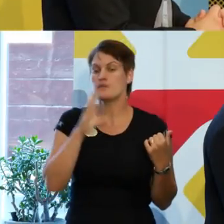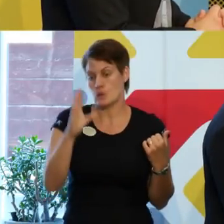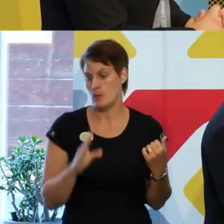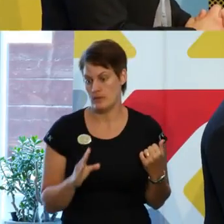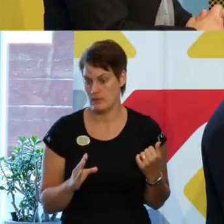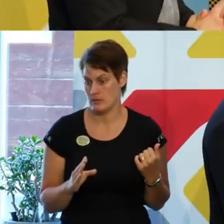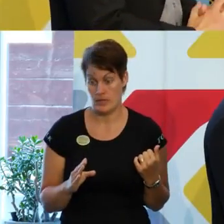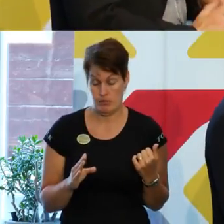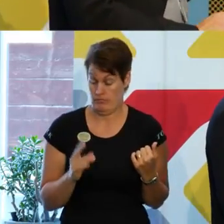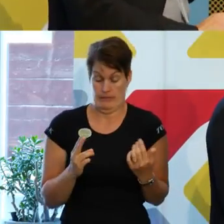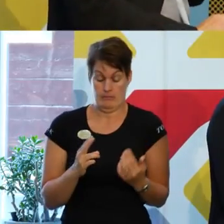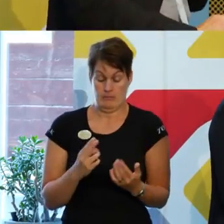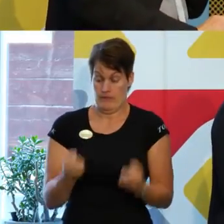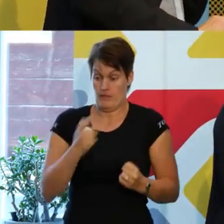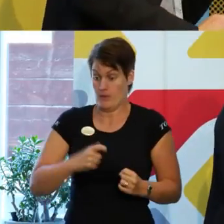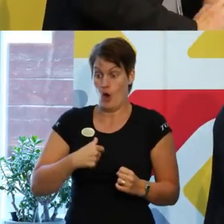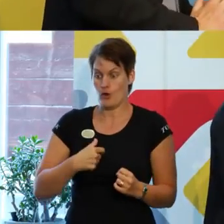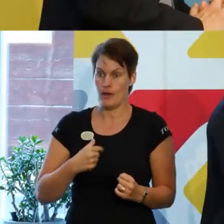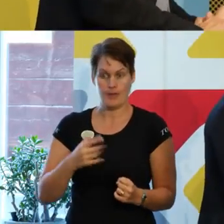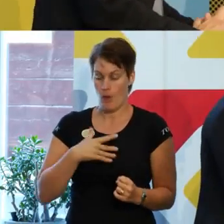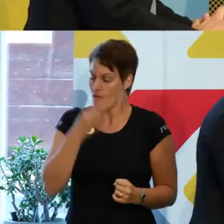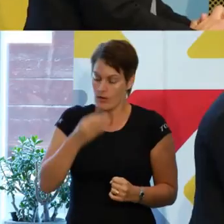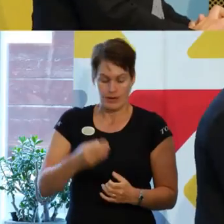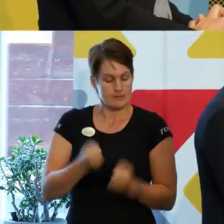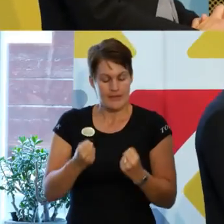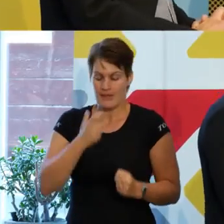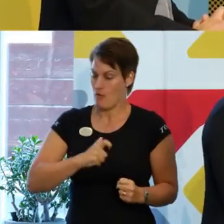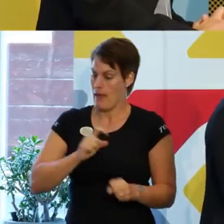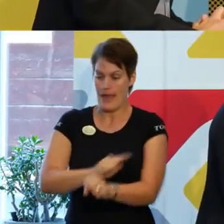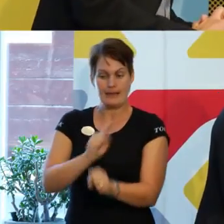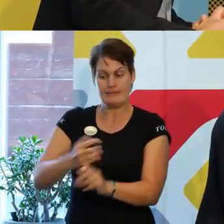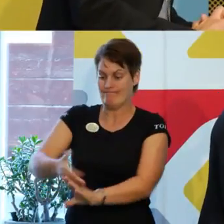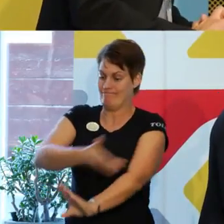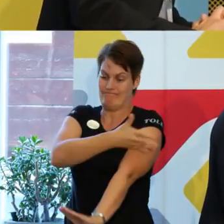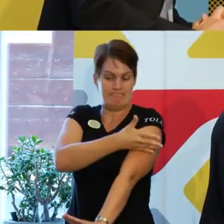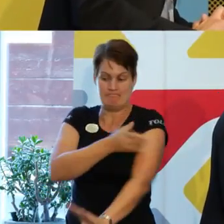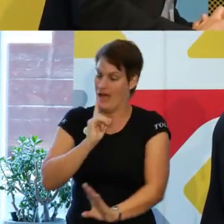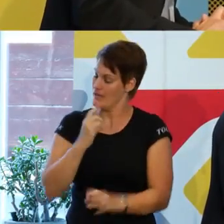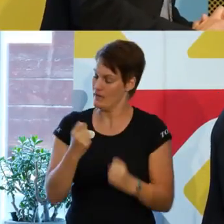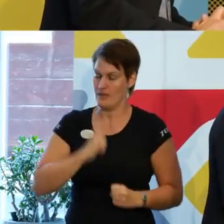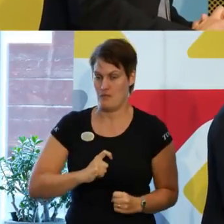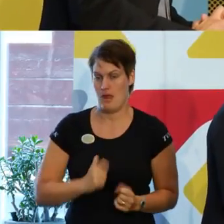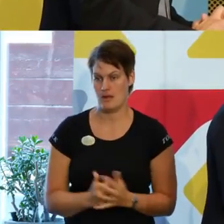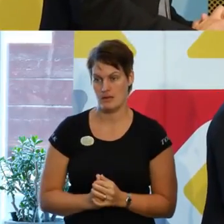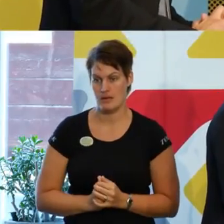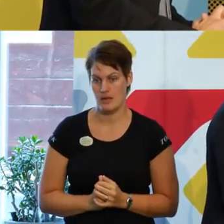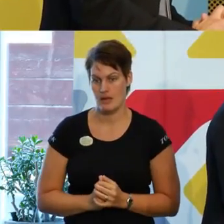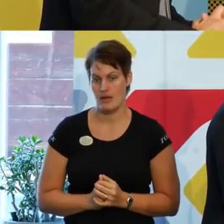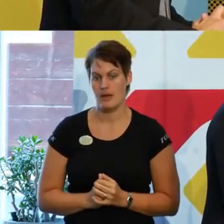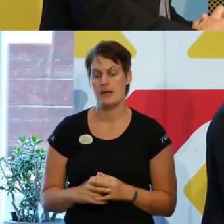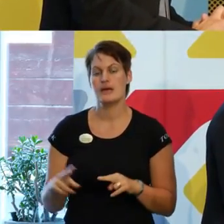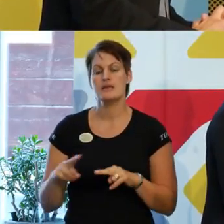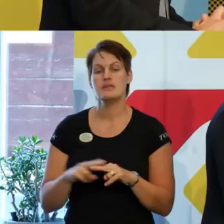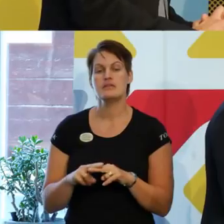centrala, känner jag. Jag har ju brunnit för de här frågorna då, som sagt, alltid egentligen. Och det känns